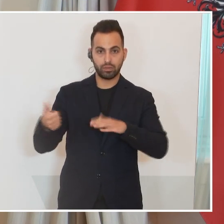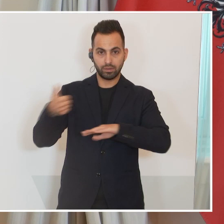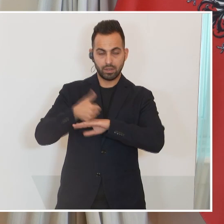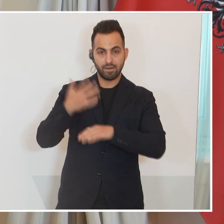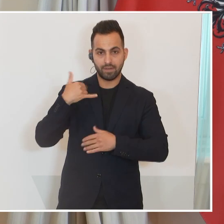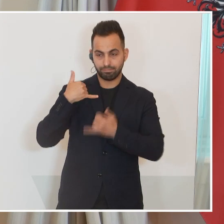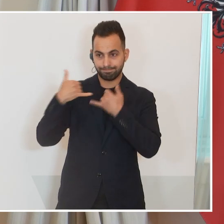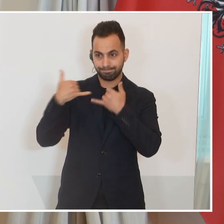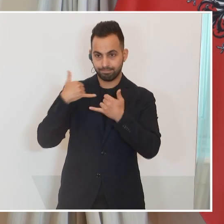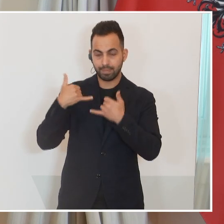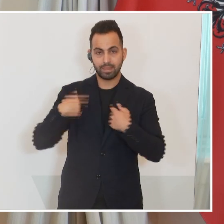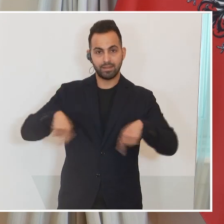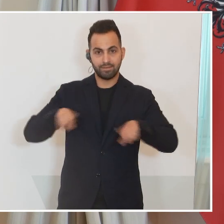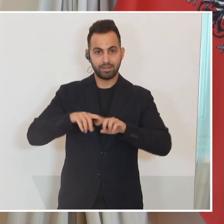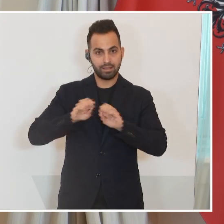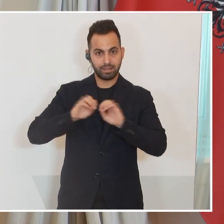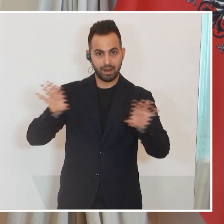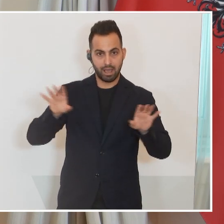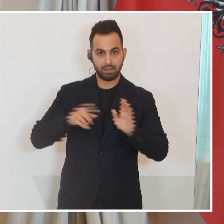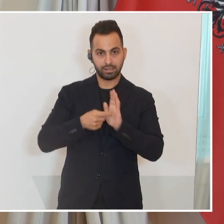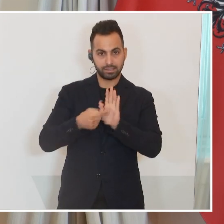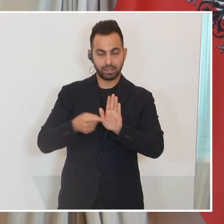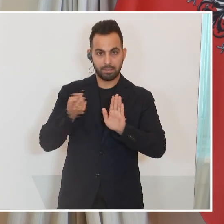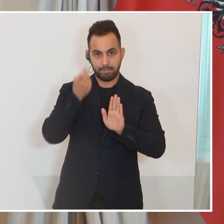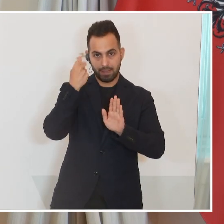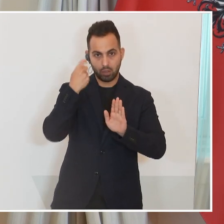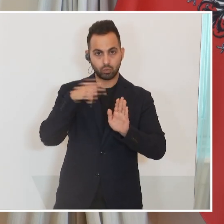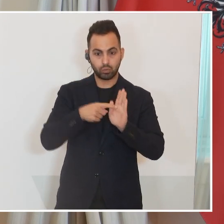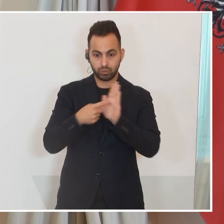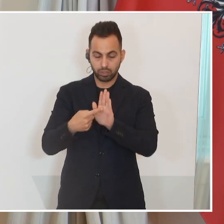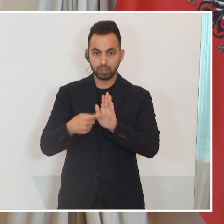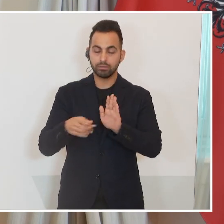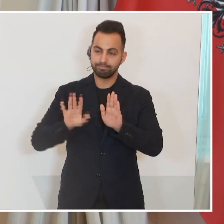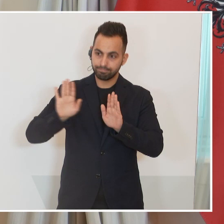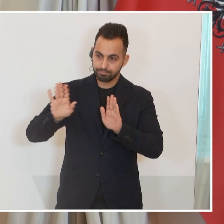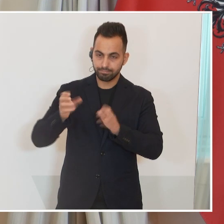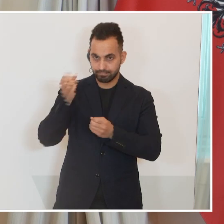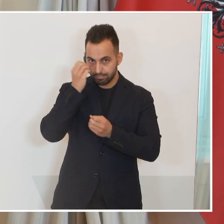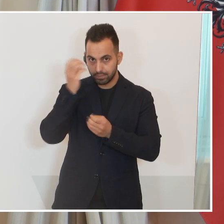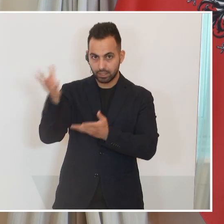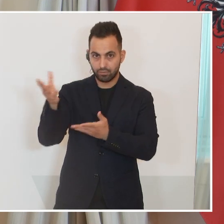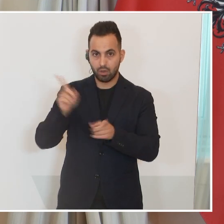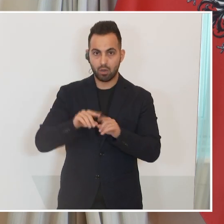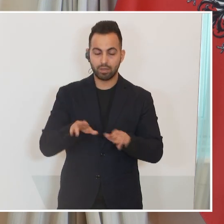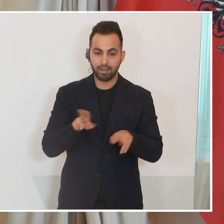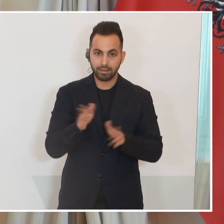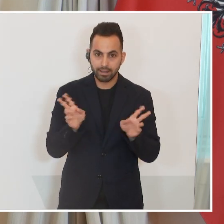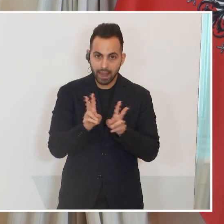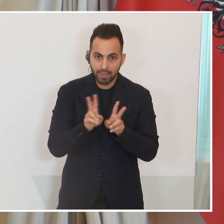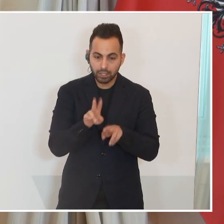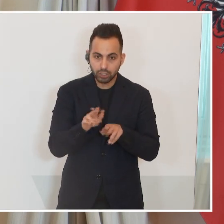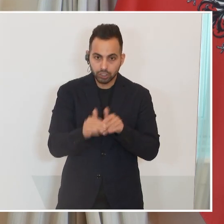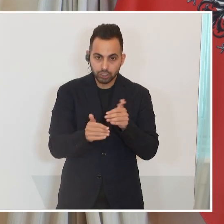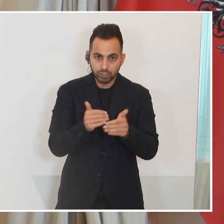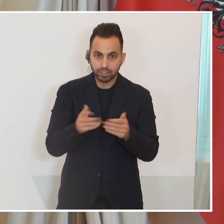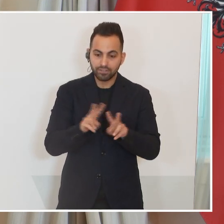um hier klar unsere Standpunkte erstens einmal nochmal zu dokumentieren und auch kleine Schritte wieder in